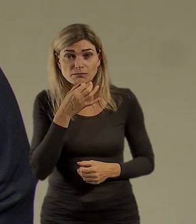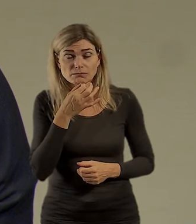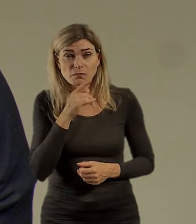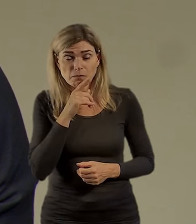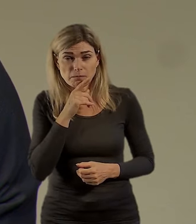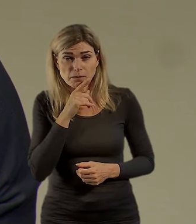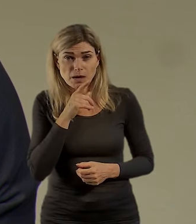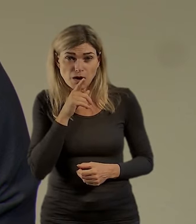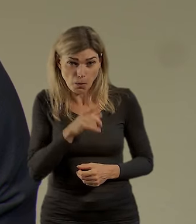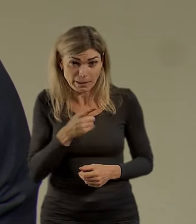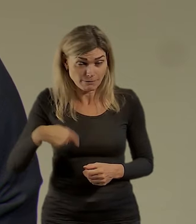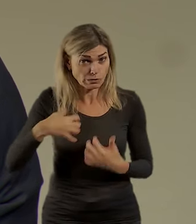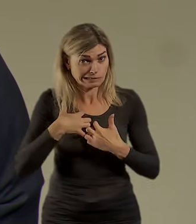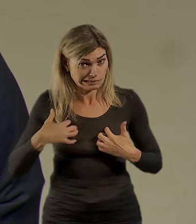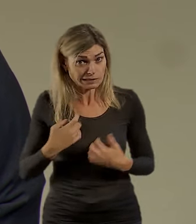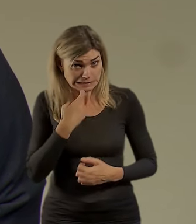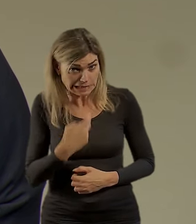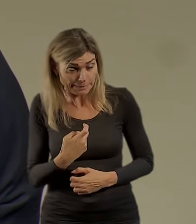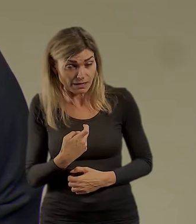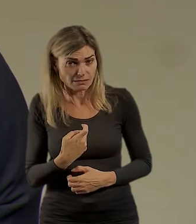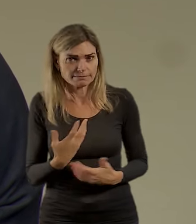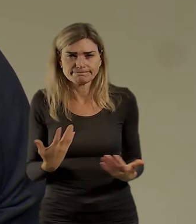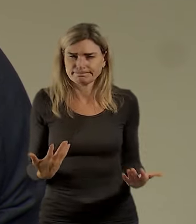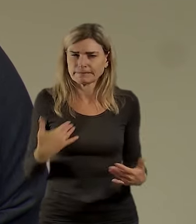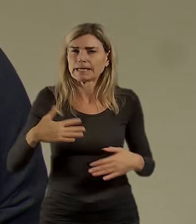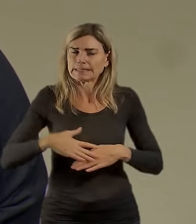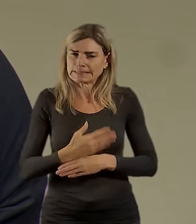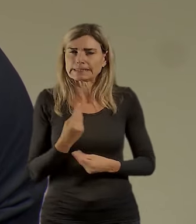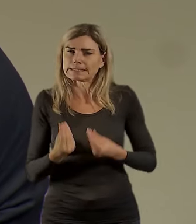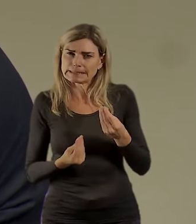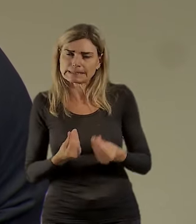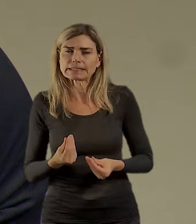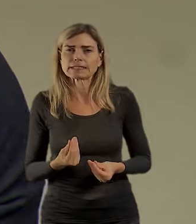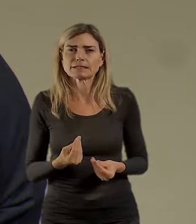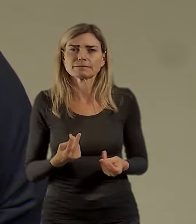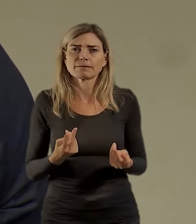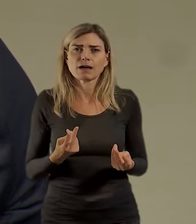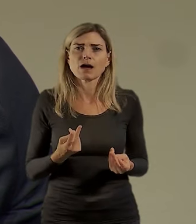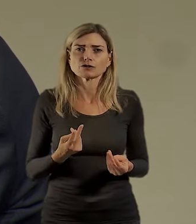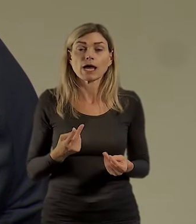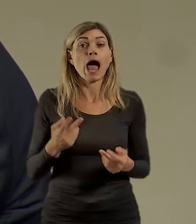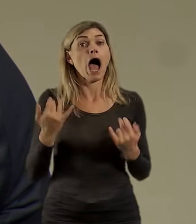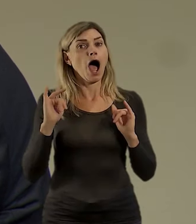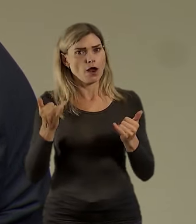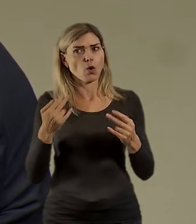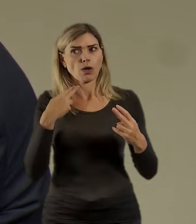a to chceme. To si myslím, že je taková pod, že probíhá debata,